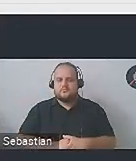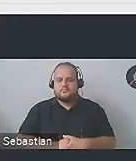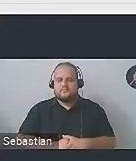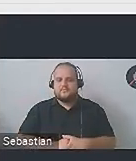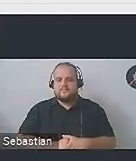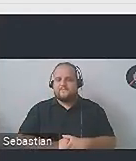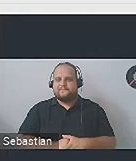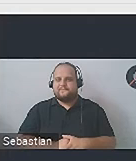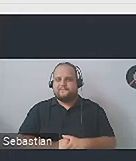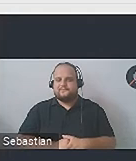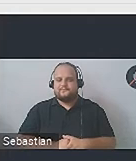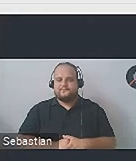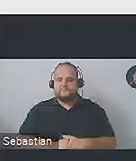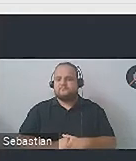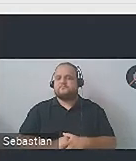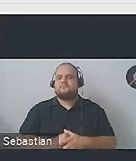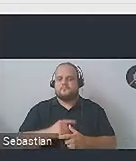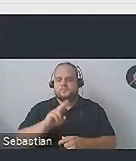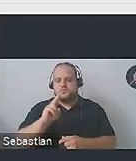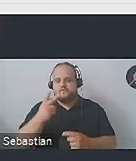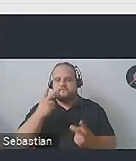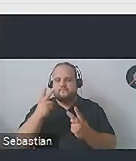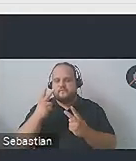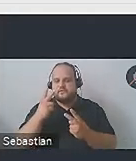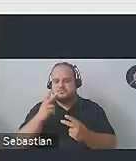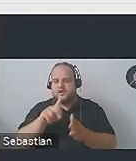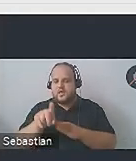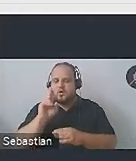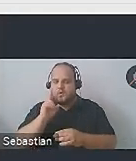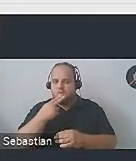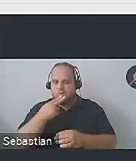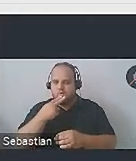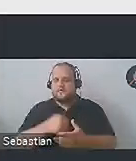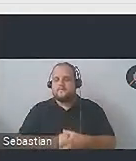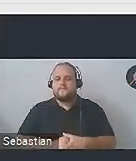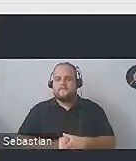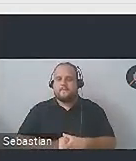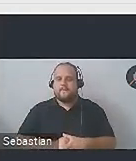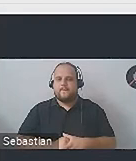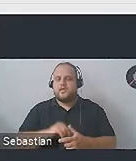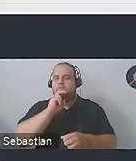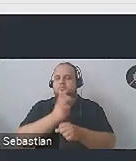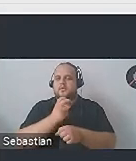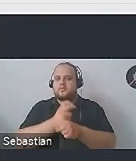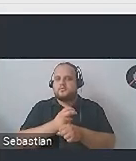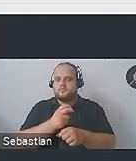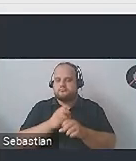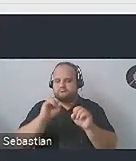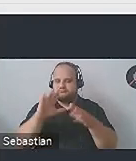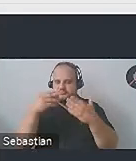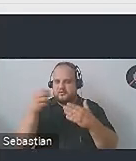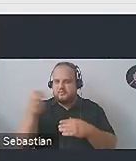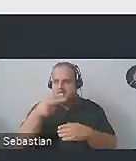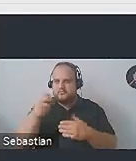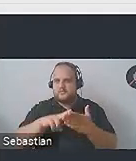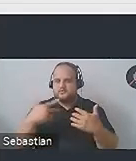ostatnia rzecz, bardzo ważna dla osób głuchych i z niedosłuchem, a mianowicie automatyczne generowanie napisów na